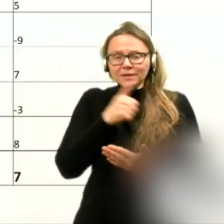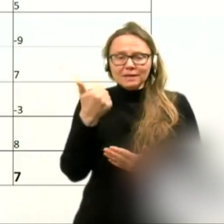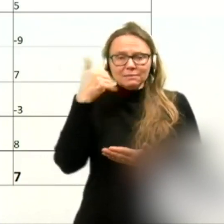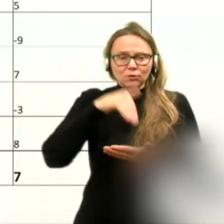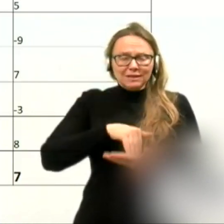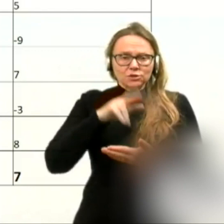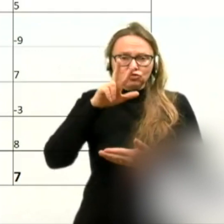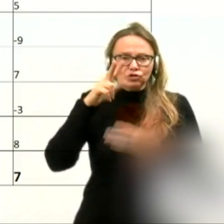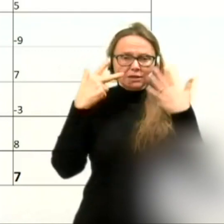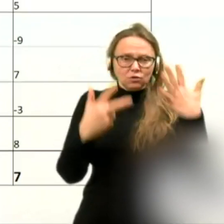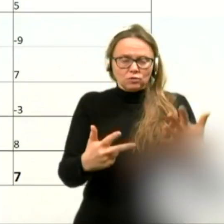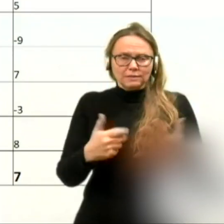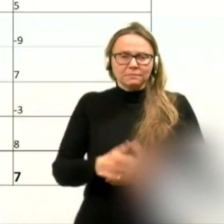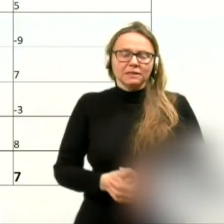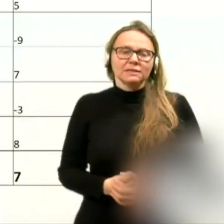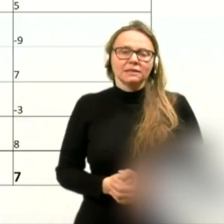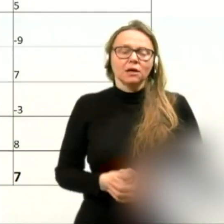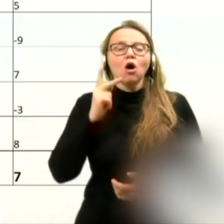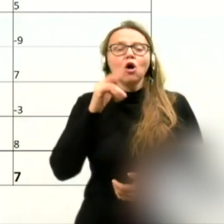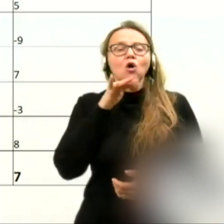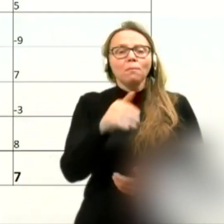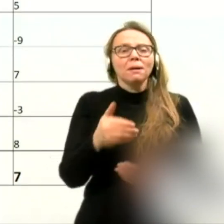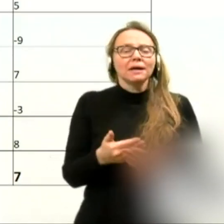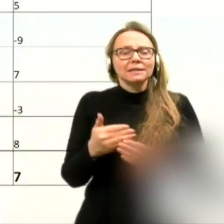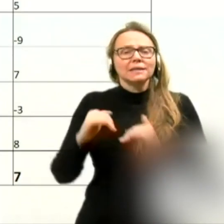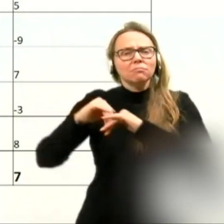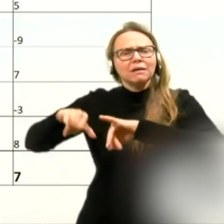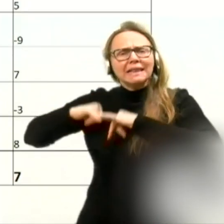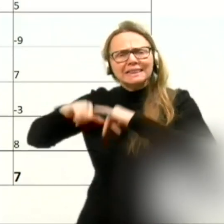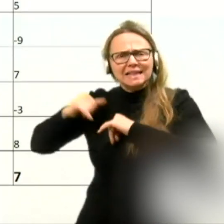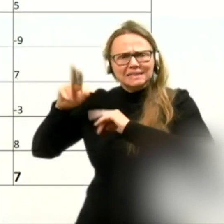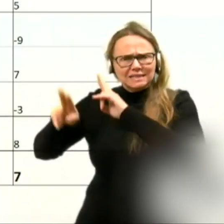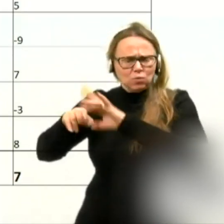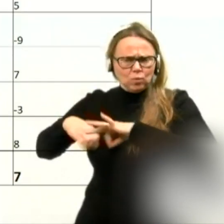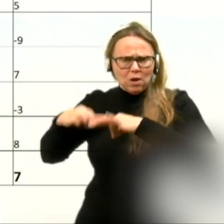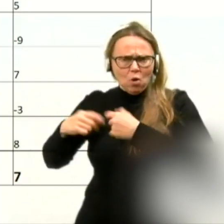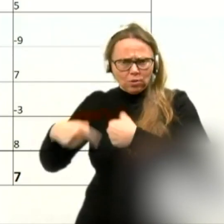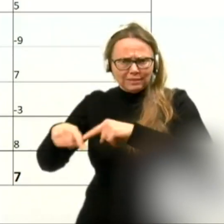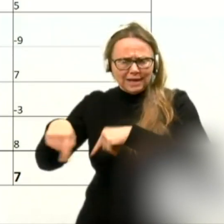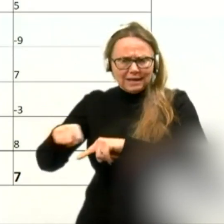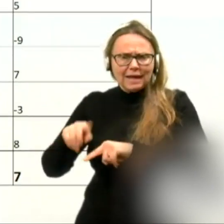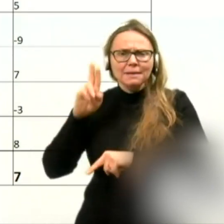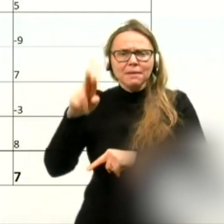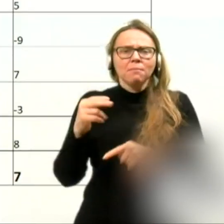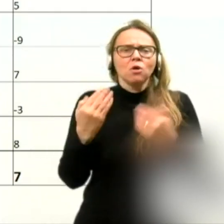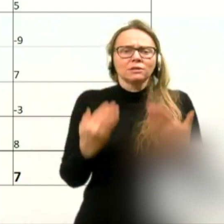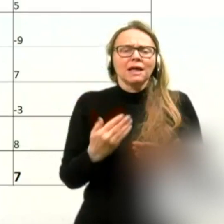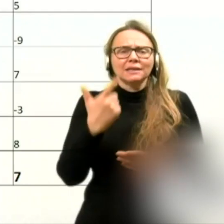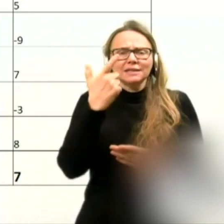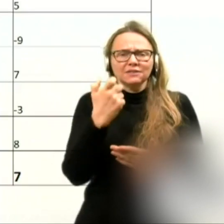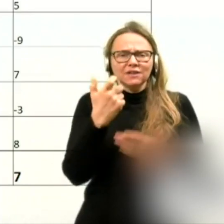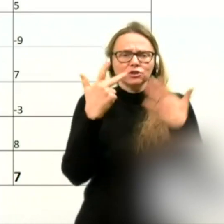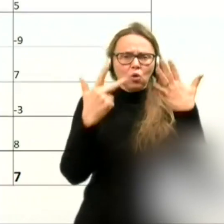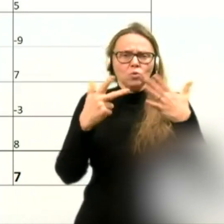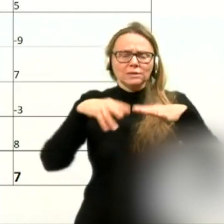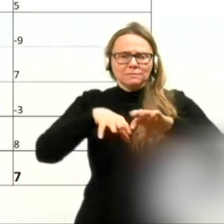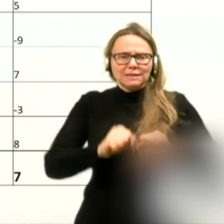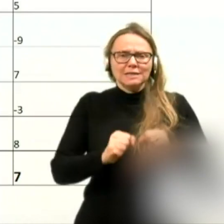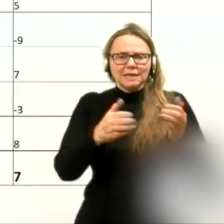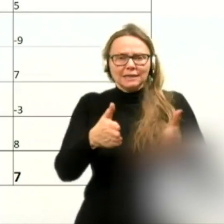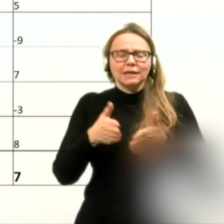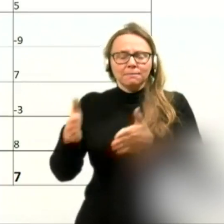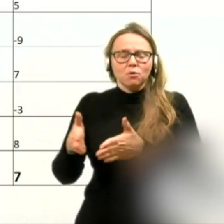1083. Ko pa gre za intenzivne odelke, imamo danes 208 zasedenih